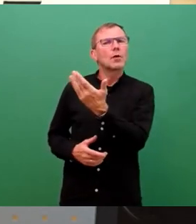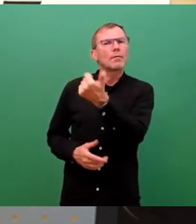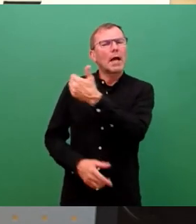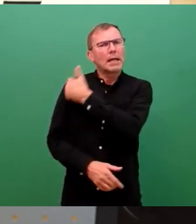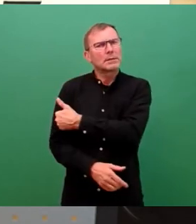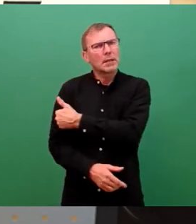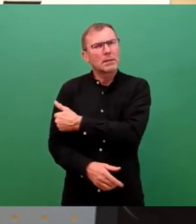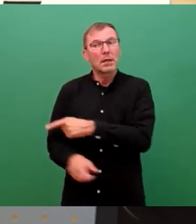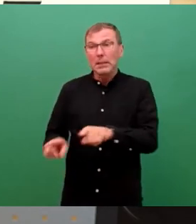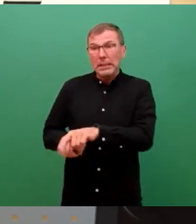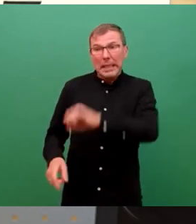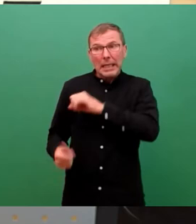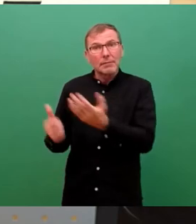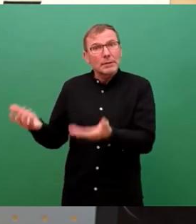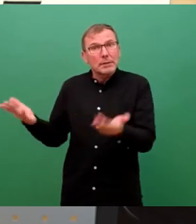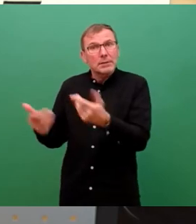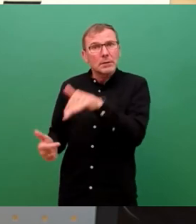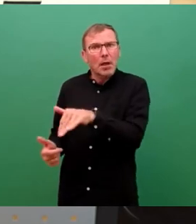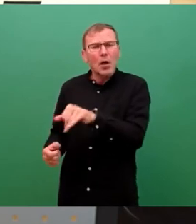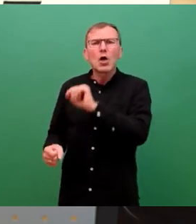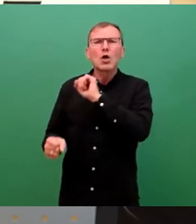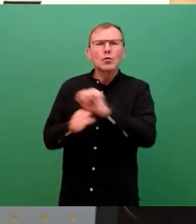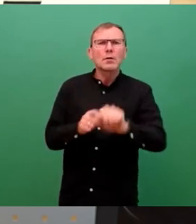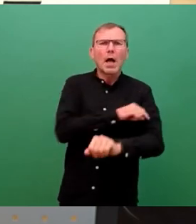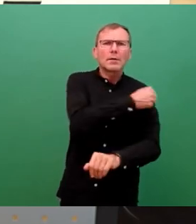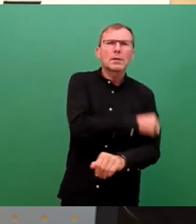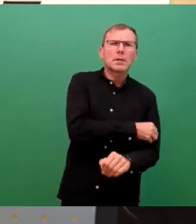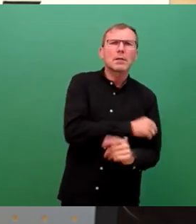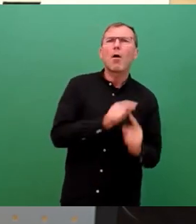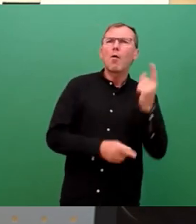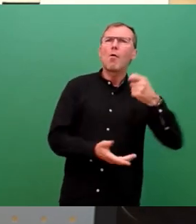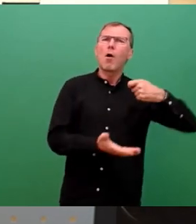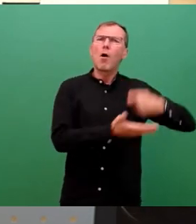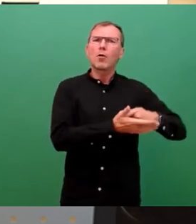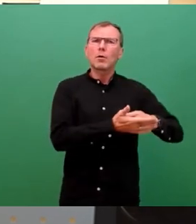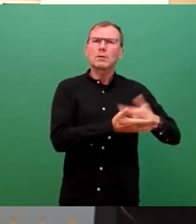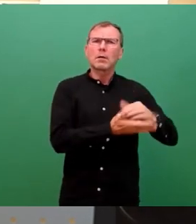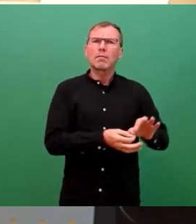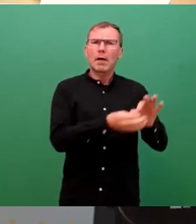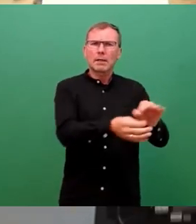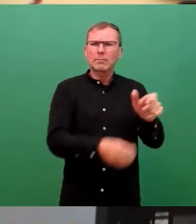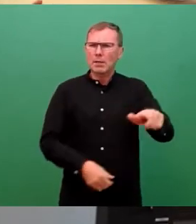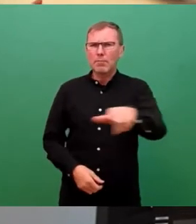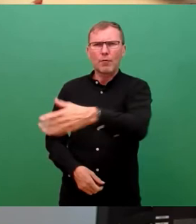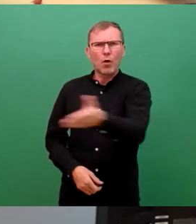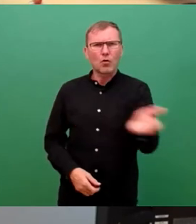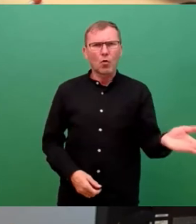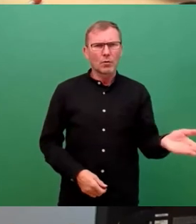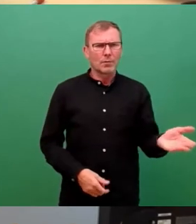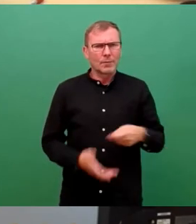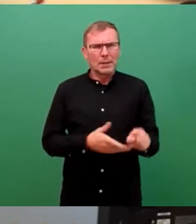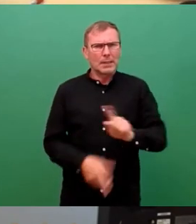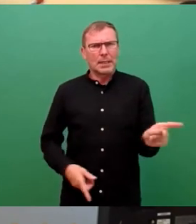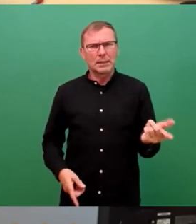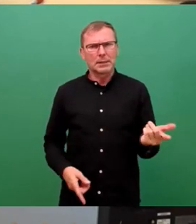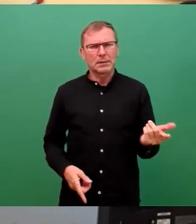gleichen Gewinne haben möchte und trotzdem gewaltige Kosten letztendlich jetzt weitergibt. Auch da bin ich der Meinung, muss